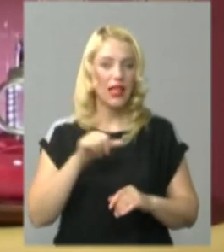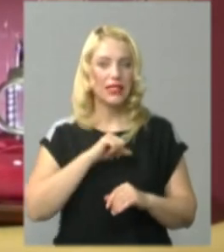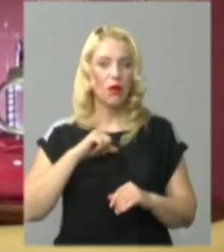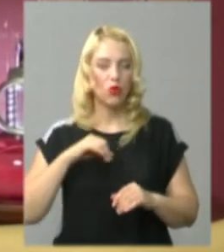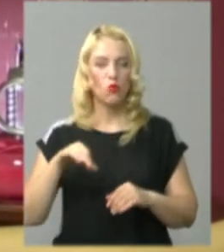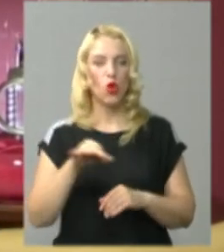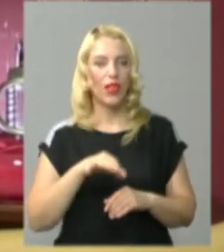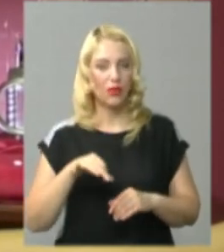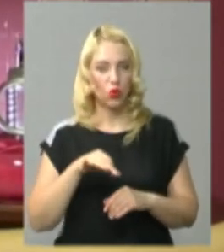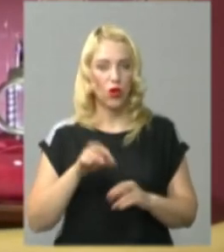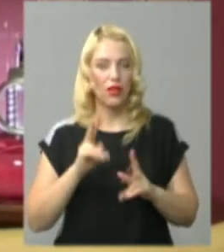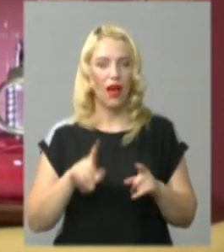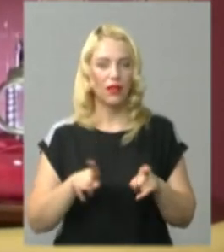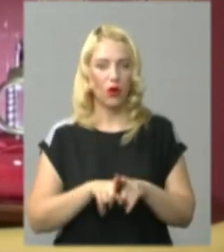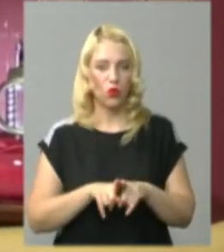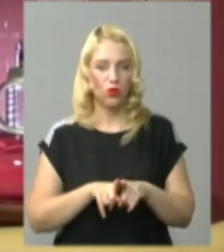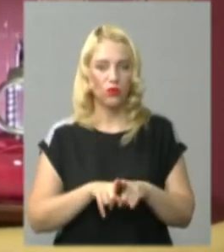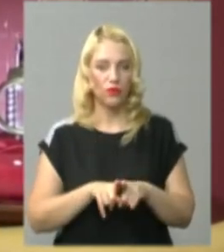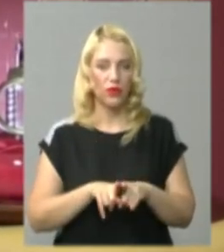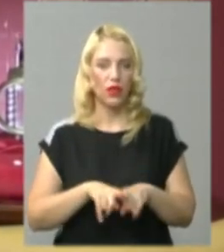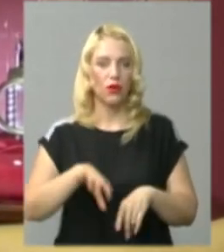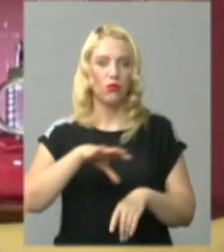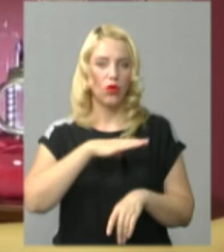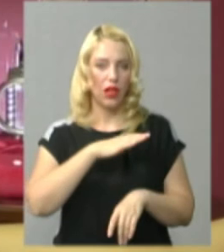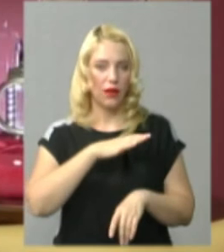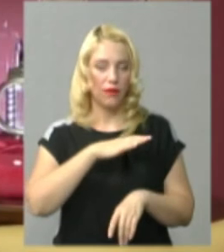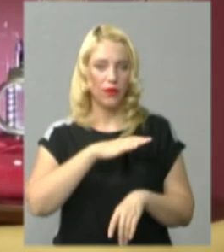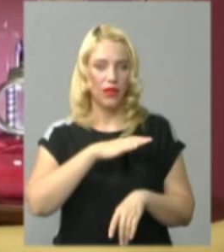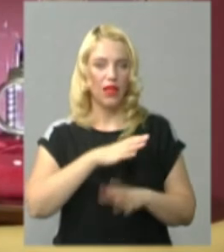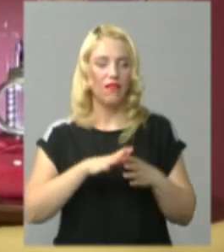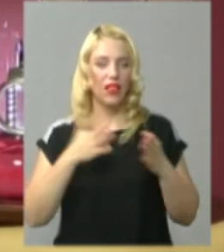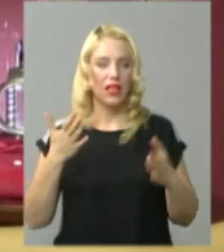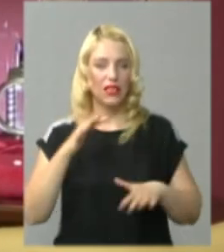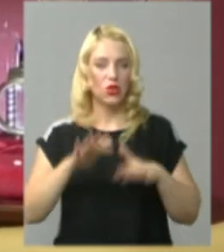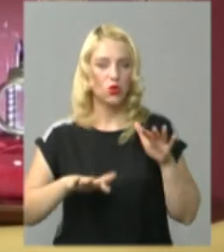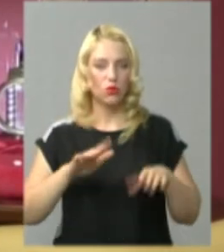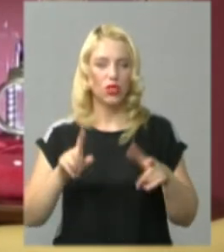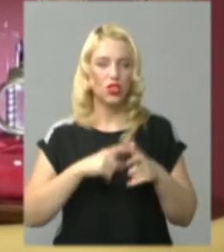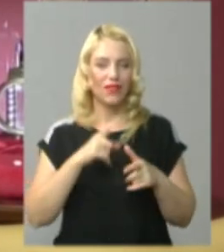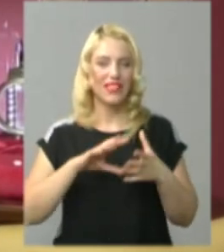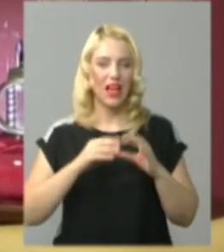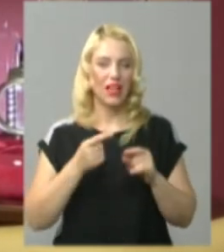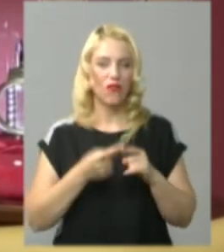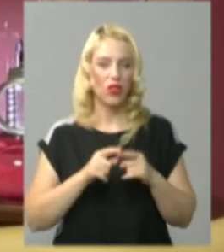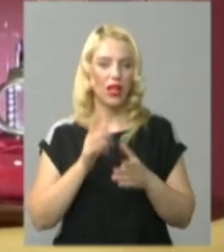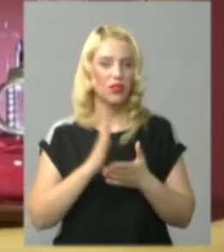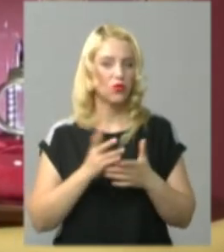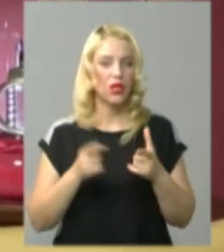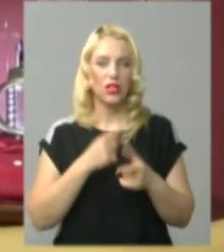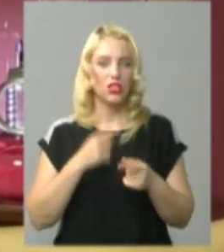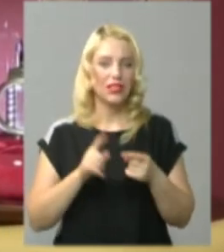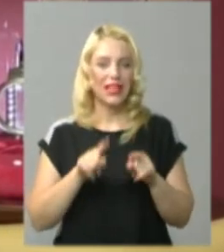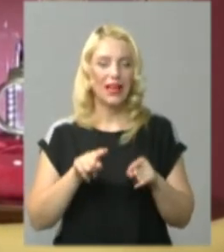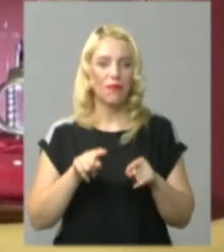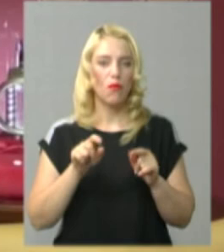монету, як таку, була велика сумніва, чи вона взагалі існує, чи це може бути